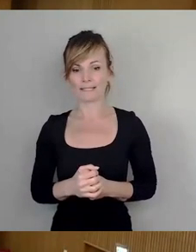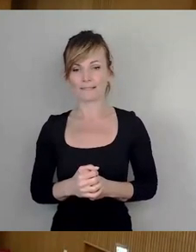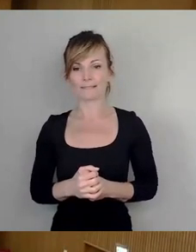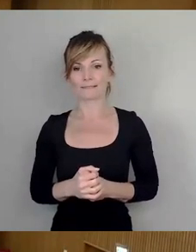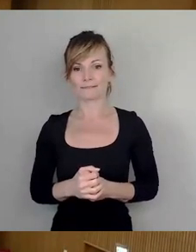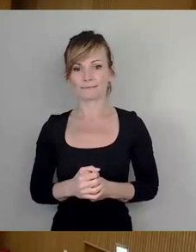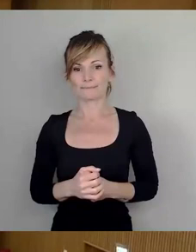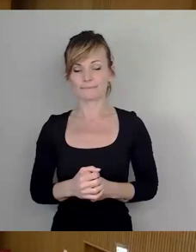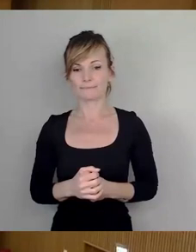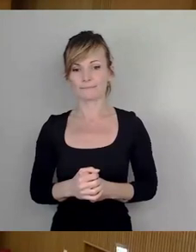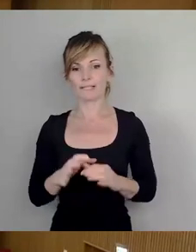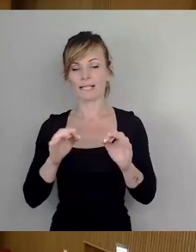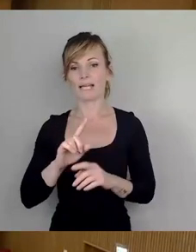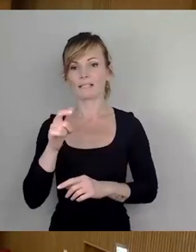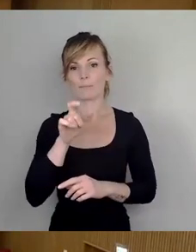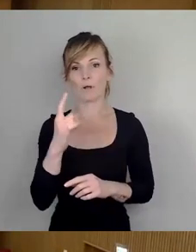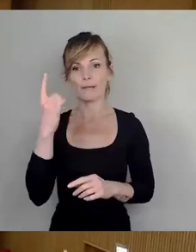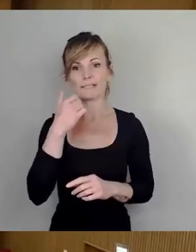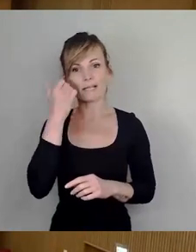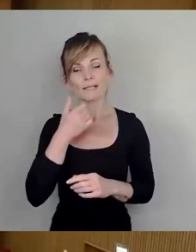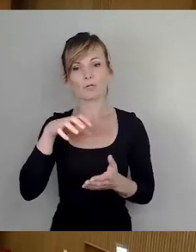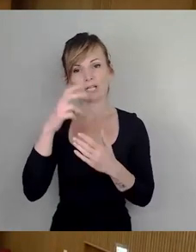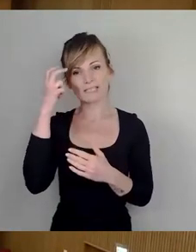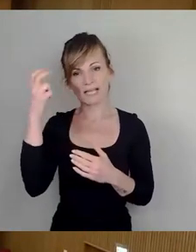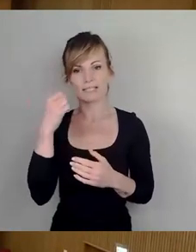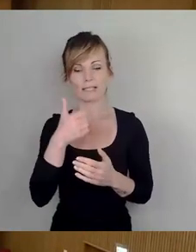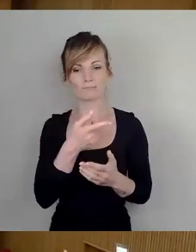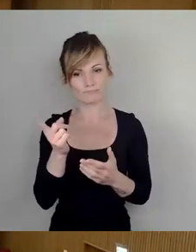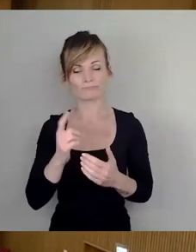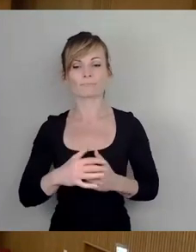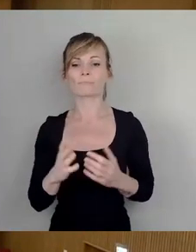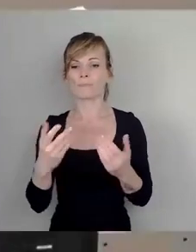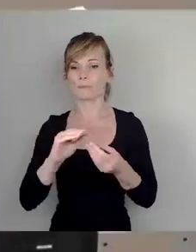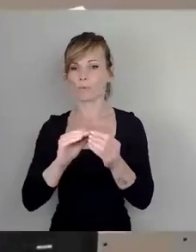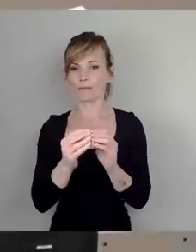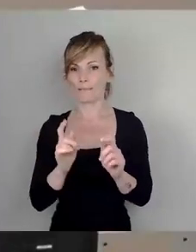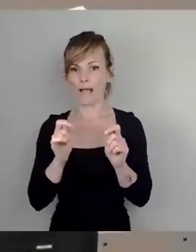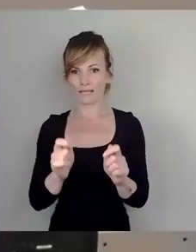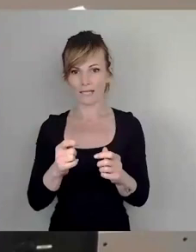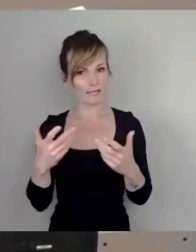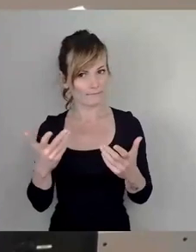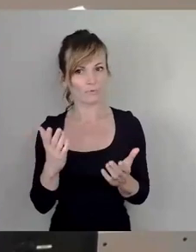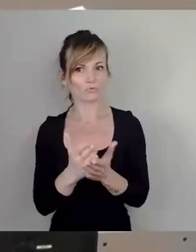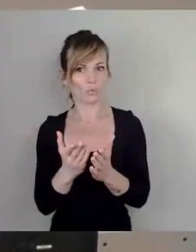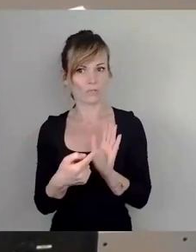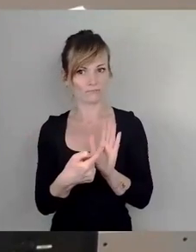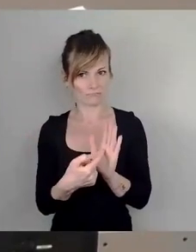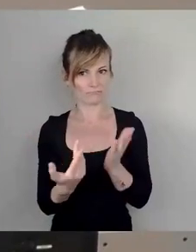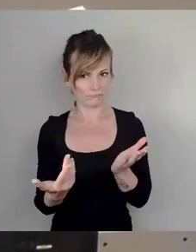Sehr geehrter Herr Erster Bürgermeister, liebe Stadträte, liebe Stadträte, die Problematik des Antrags ist schon aufgeführt worden. Er